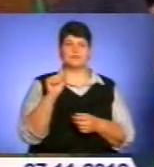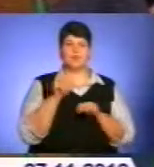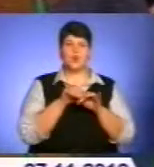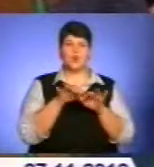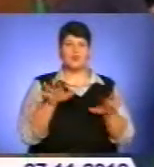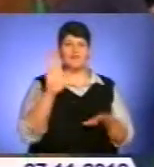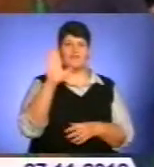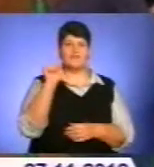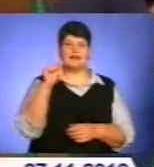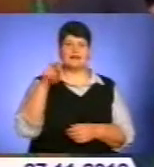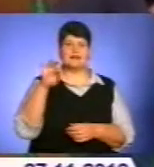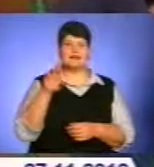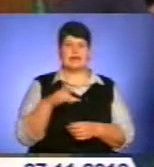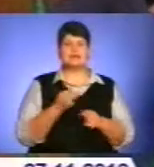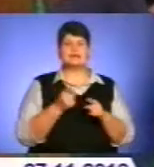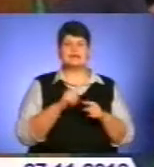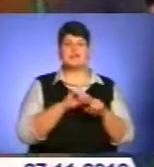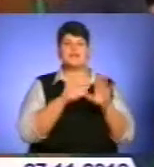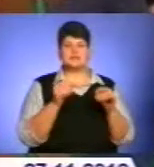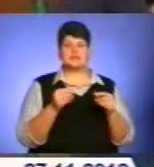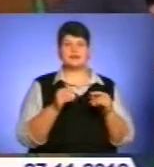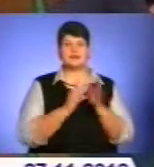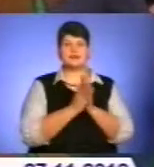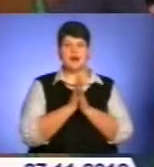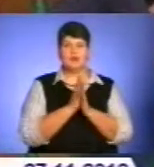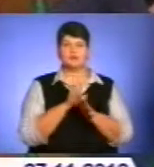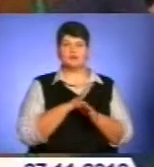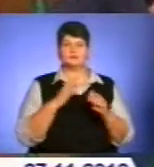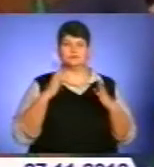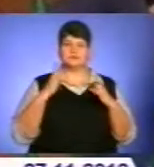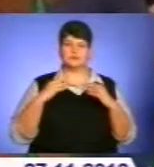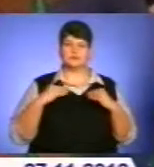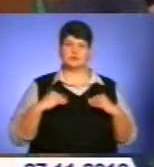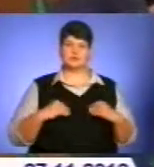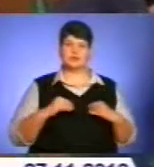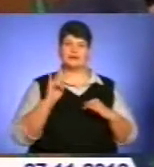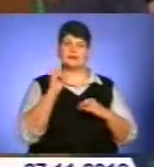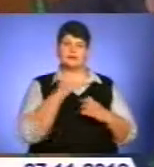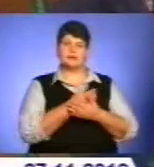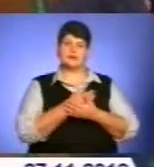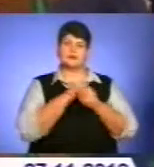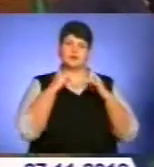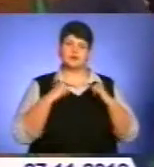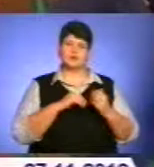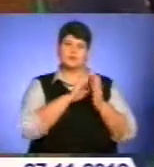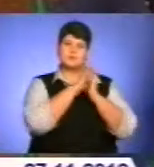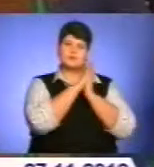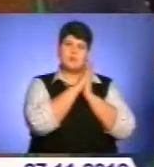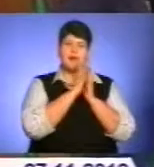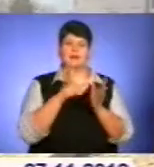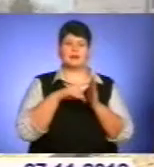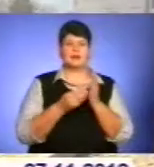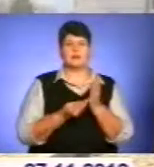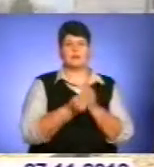валеріани. Тому що ці всі трави, вони заспокійливі, вони дій на дитинку заспокійливі. Дитина від цього спокійно спала, її клали під подушку ту